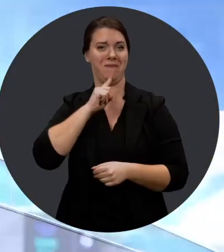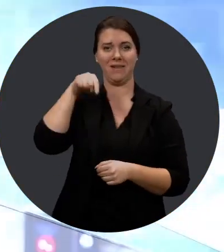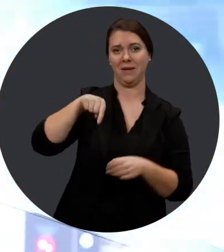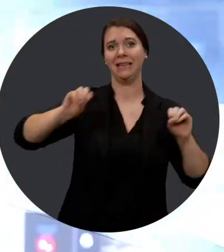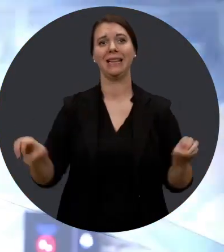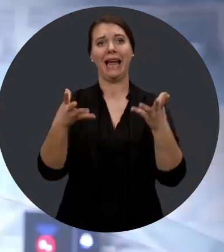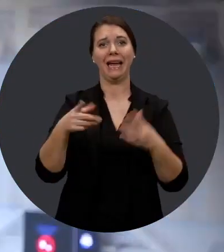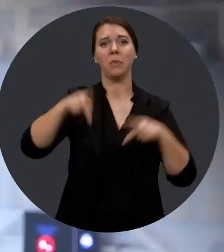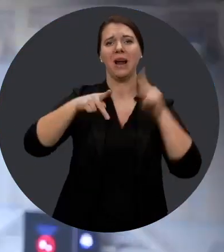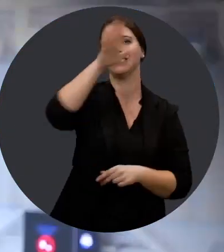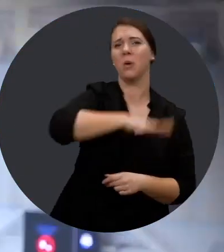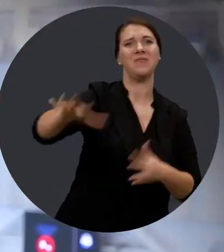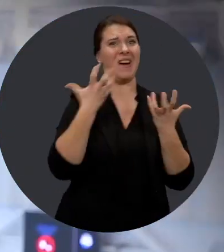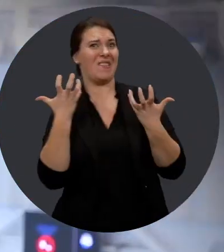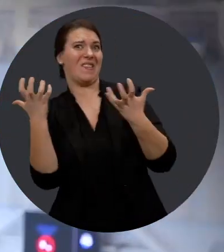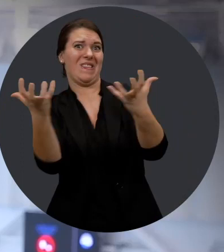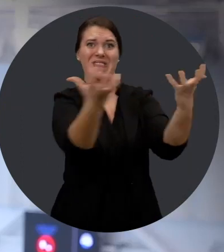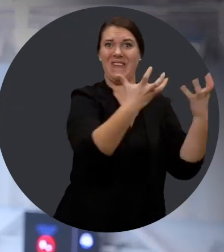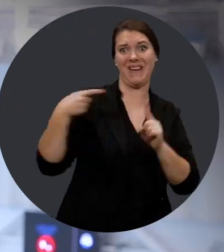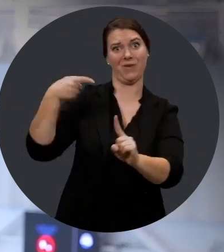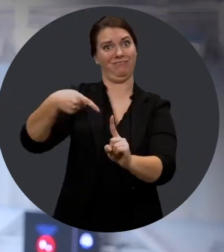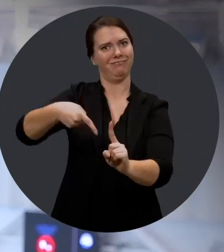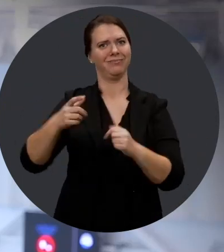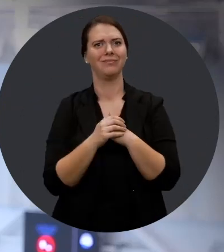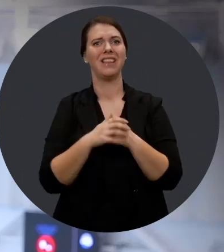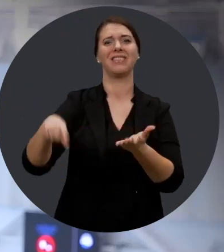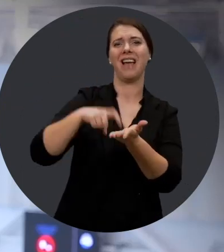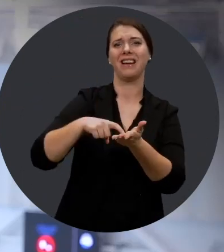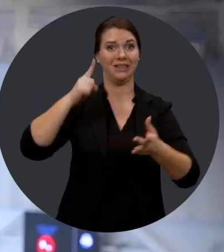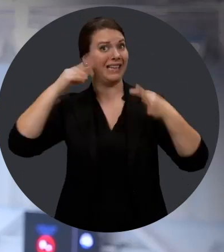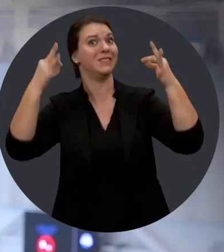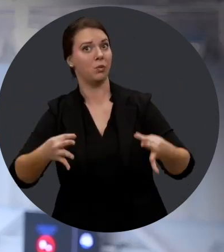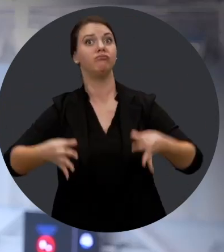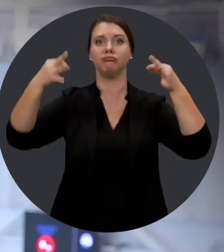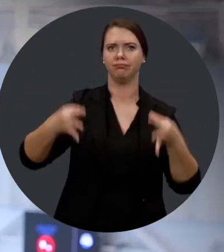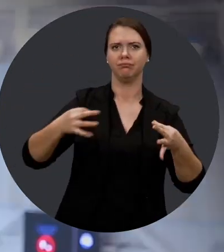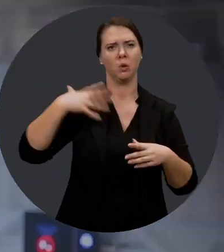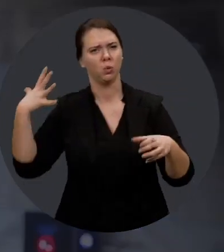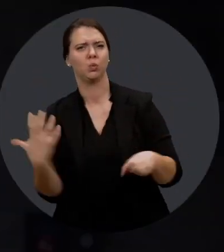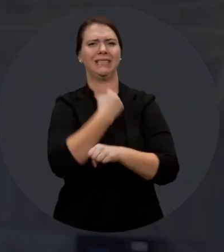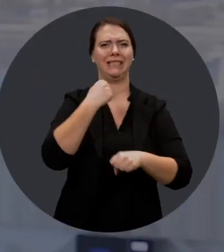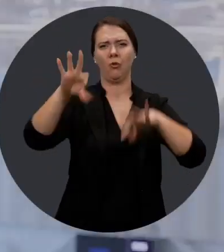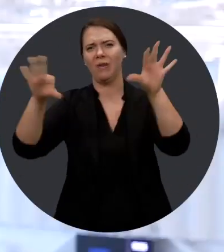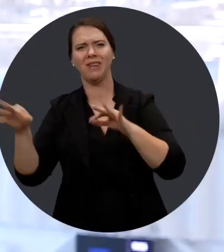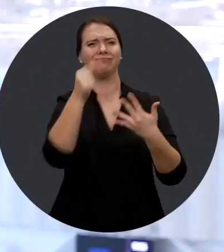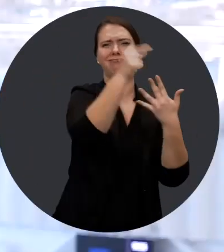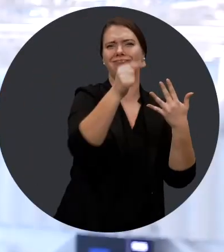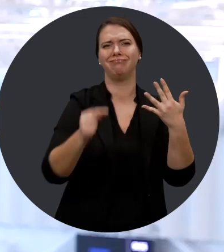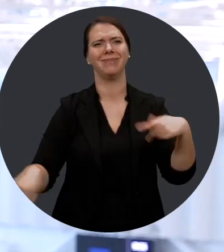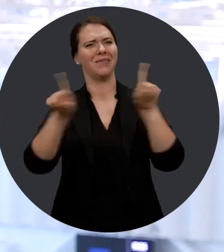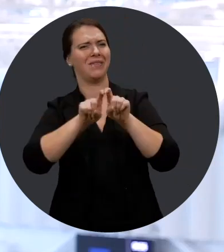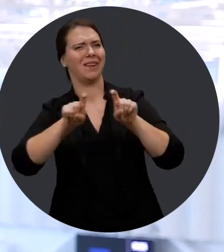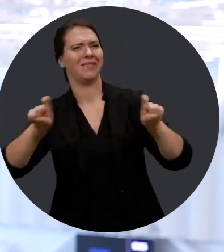La première démarche a été vraiment pour établir ce que les citoyens voulaient. Quand cette décision-là a été prise, qu'on a réussi à trouver